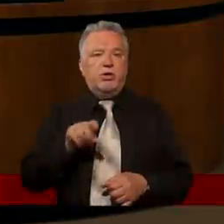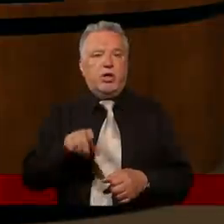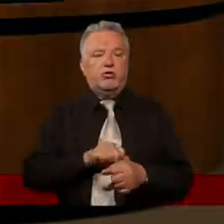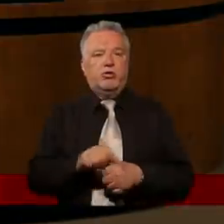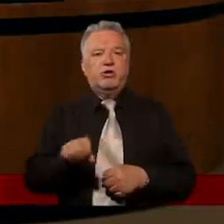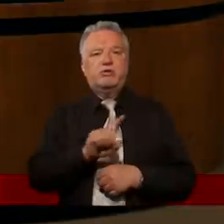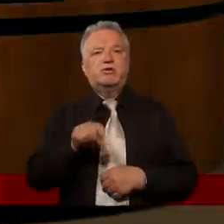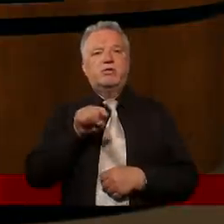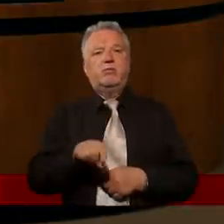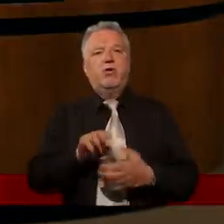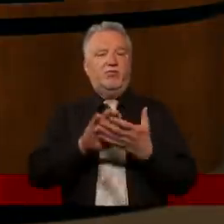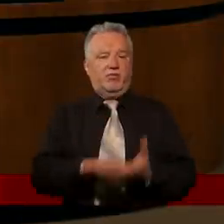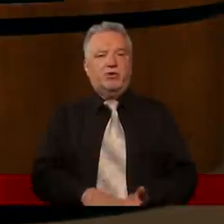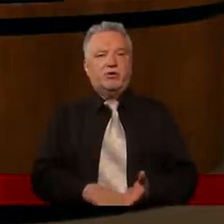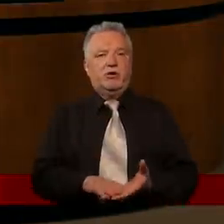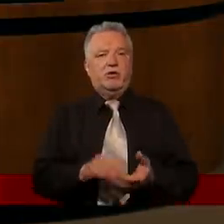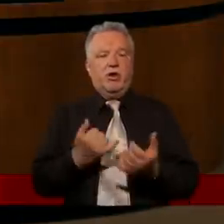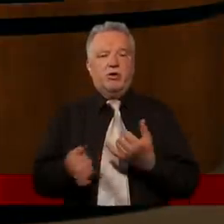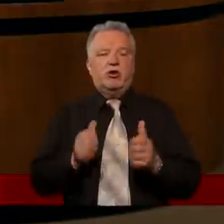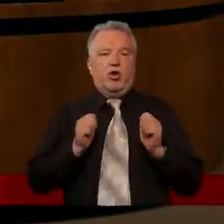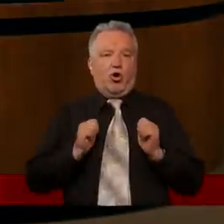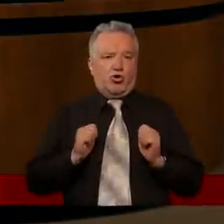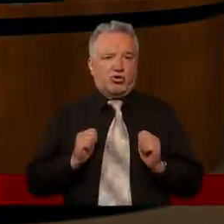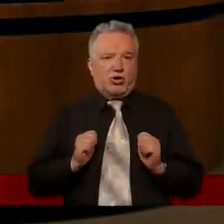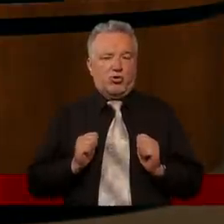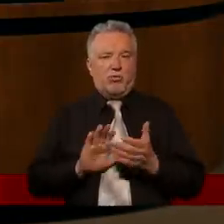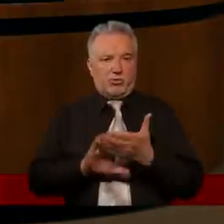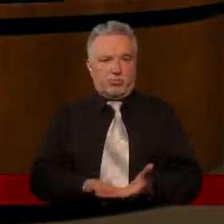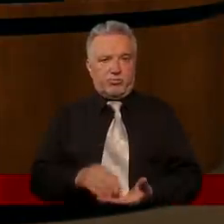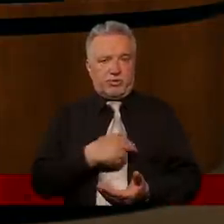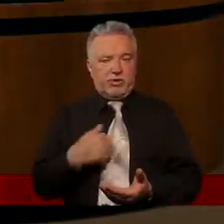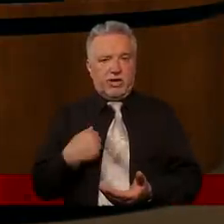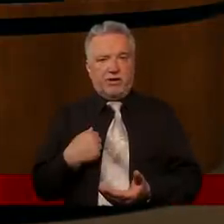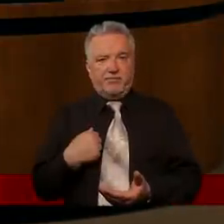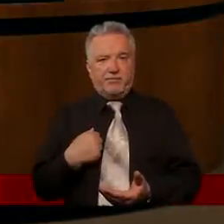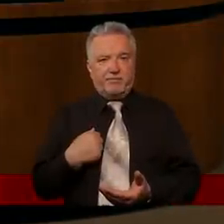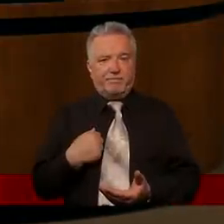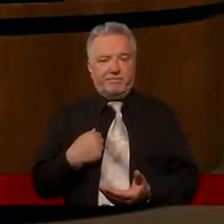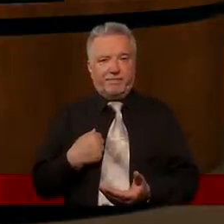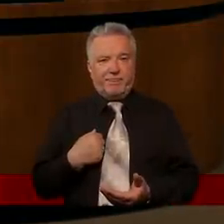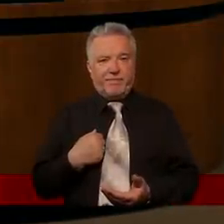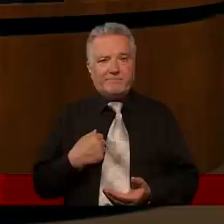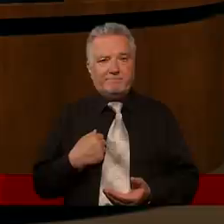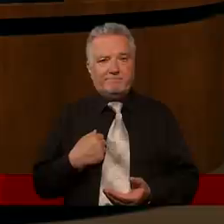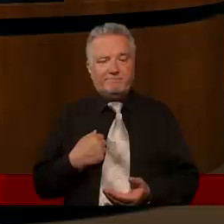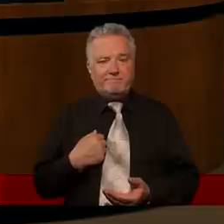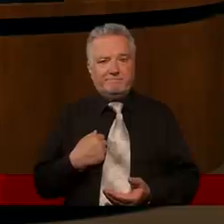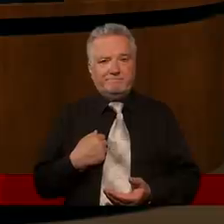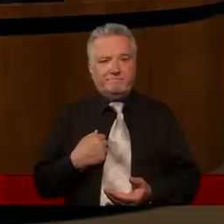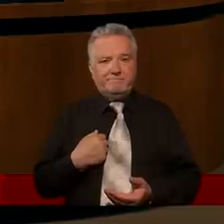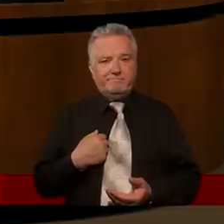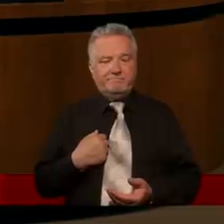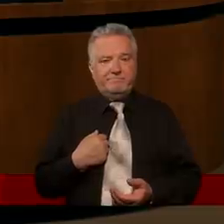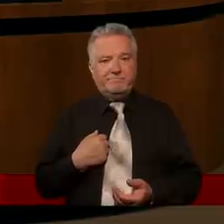wybaczeniem. Jeżeli oczekujemy wybaczenia od kogoś, bo to teraz